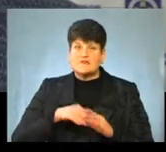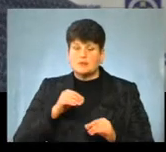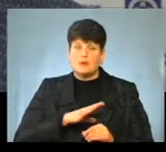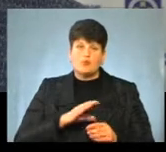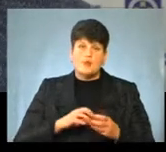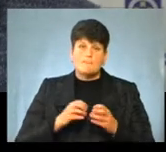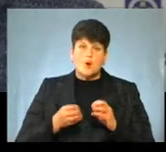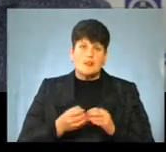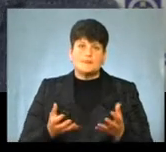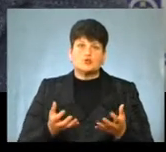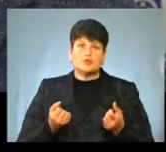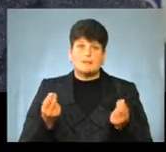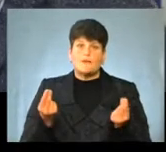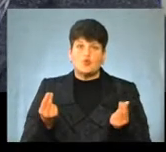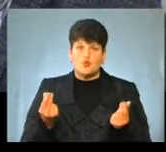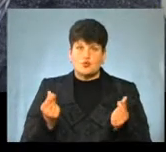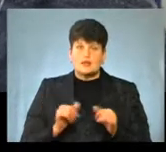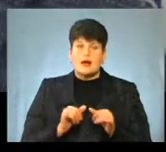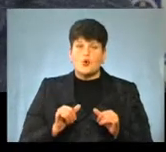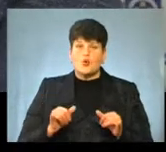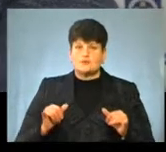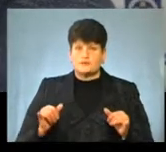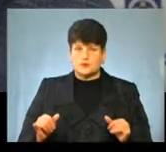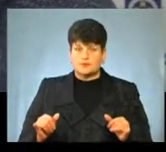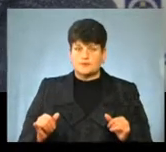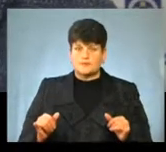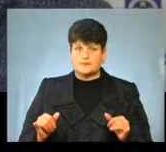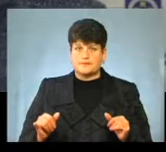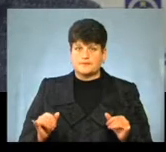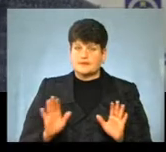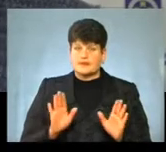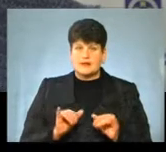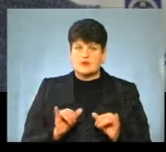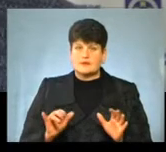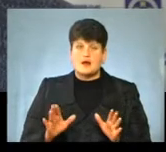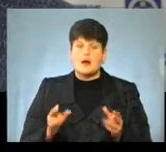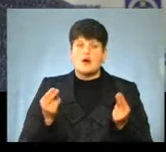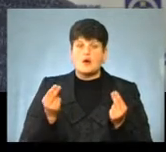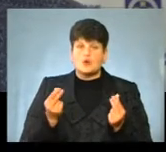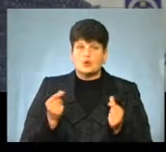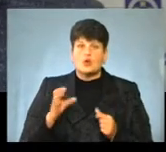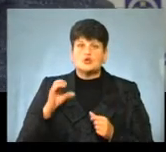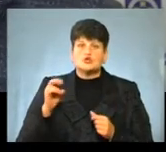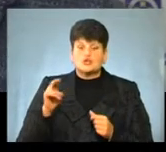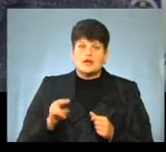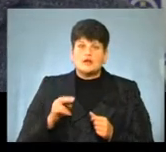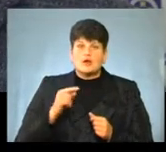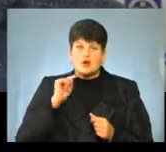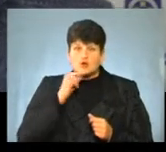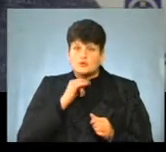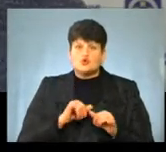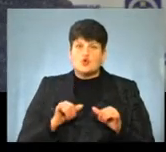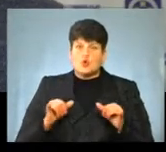проблема з отриманням коштів на розвиток, не на розвиток, а, верніше, коштів по соціально-економічному